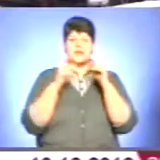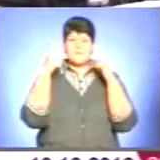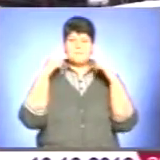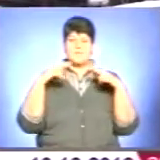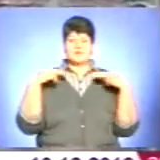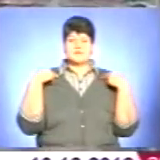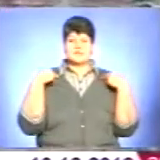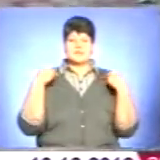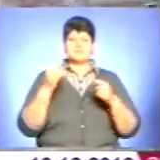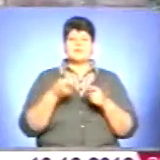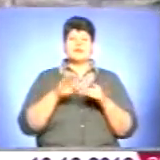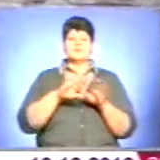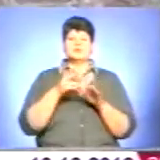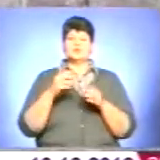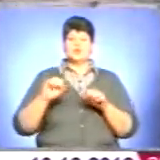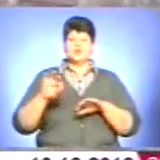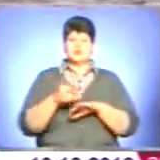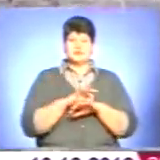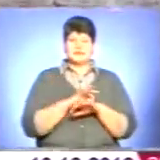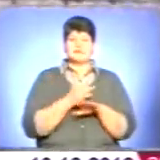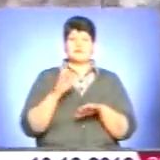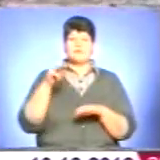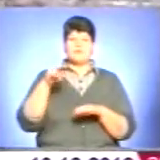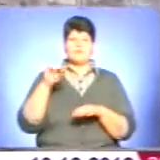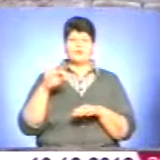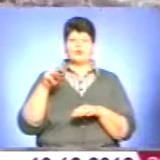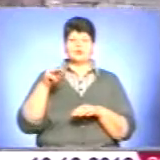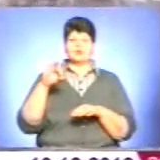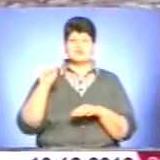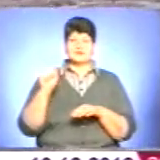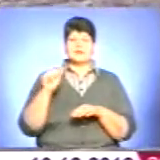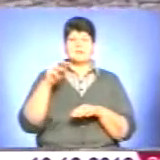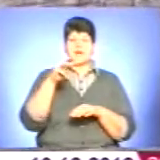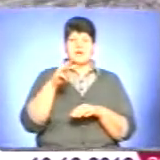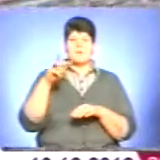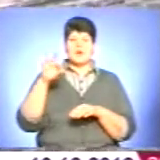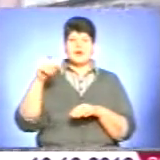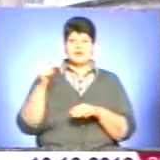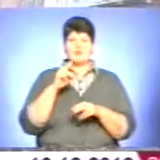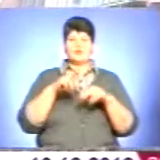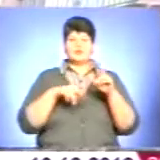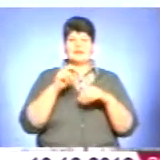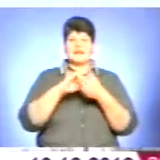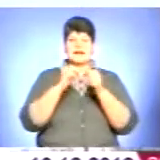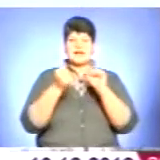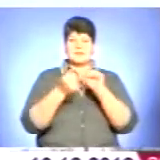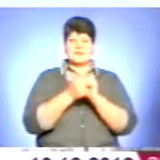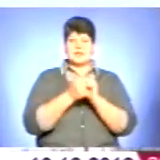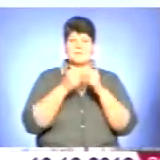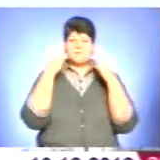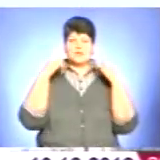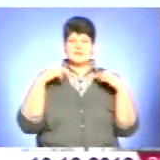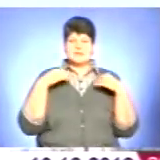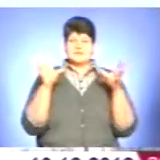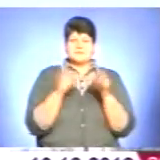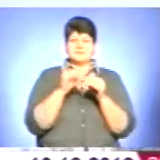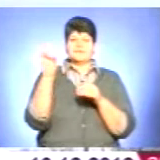У-му дружина польського воєводи Стефана Потоцького Марія Могилянка побудувала кам'яний монастир і церкву. Отці